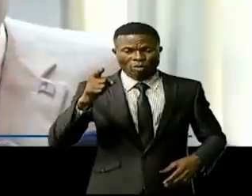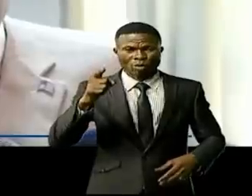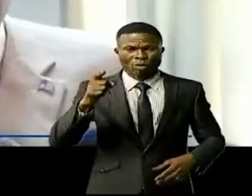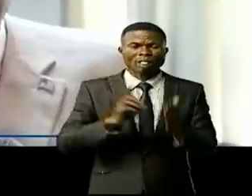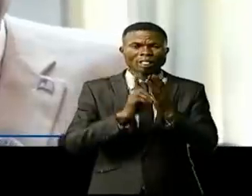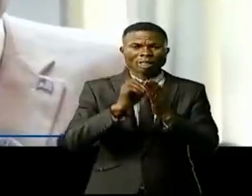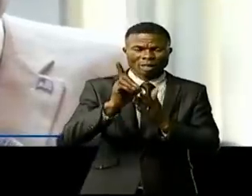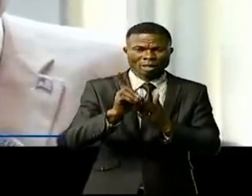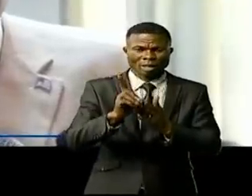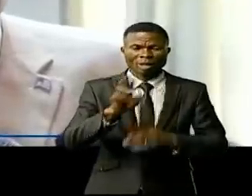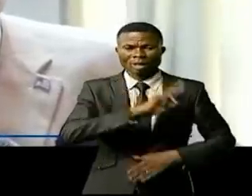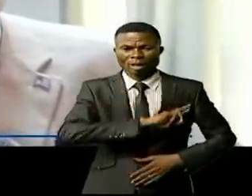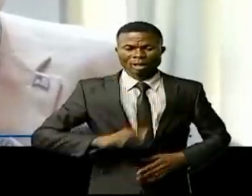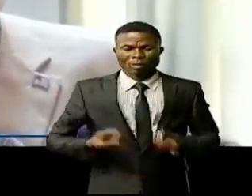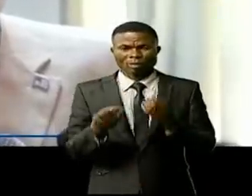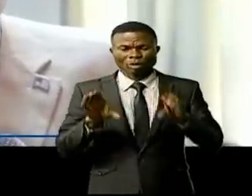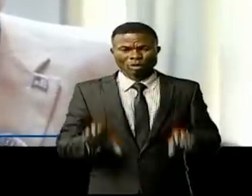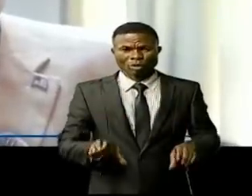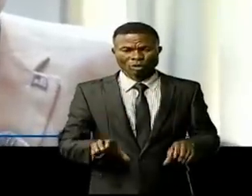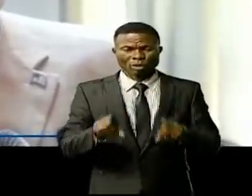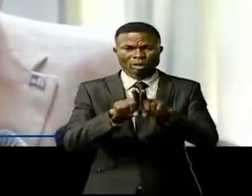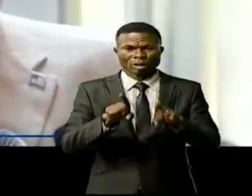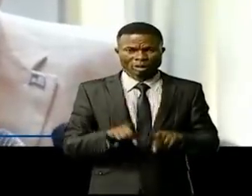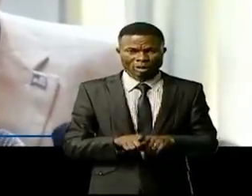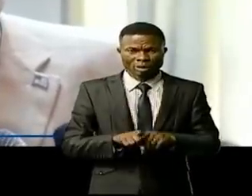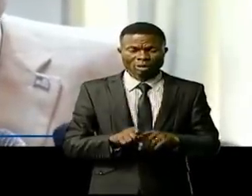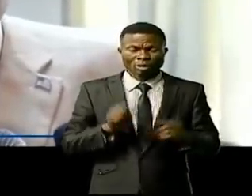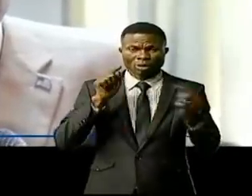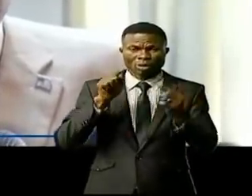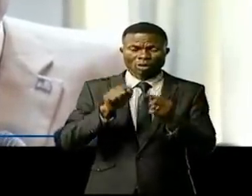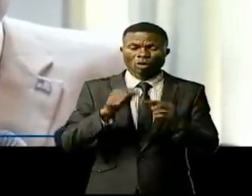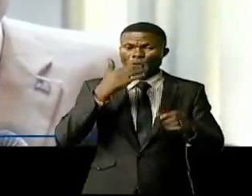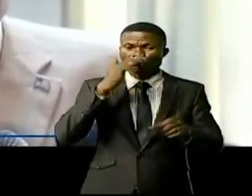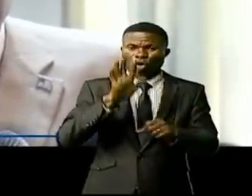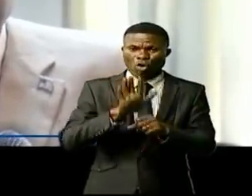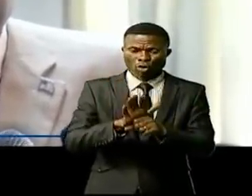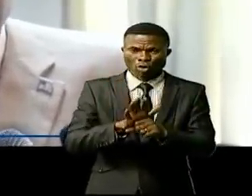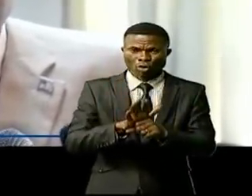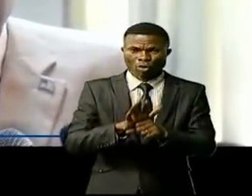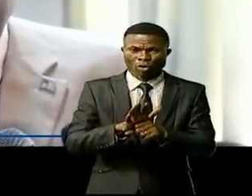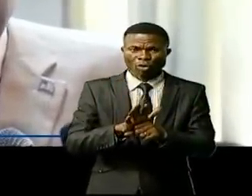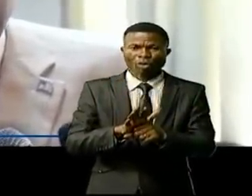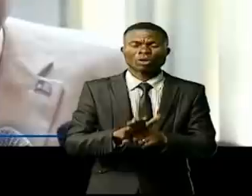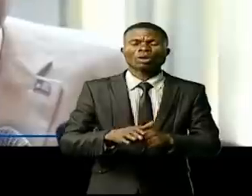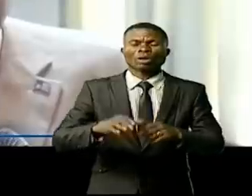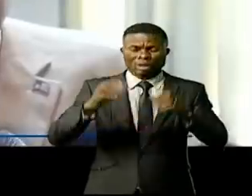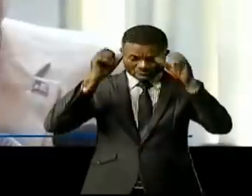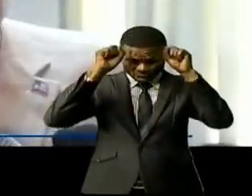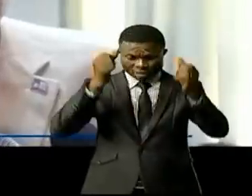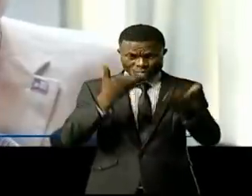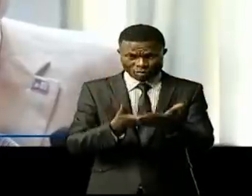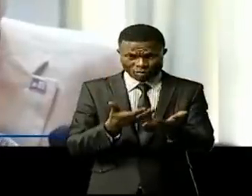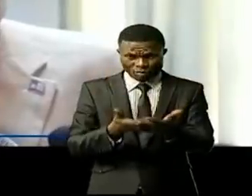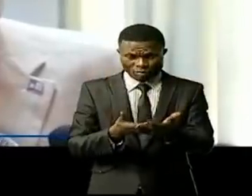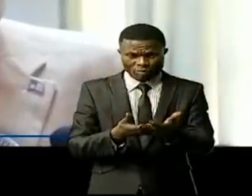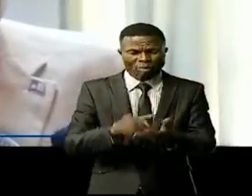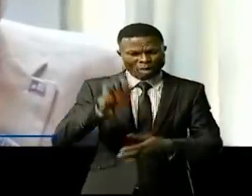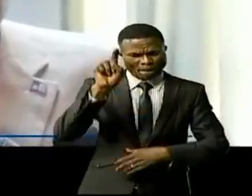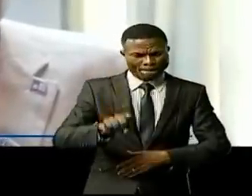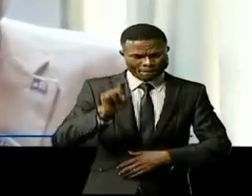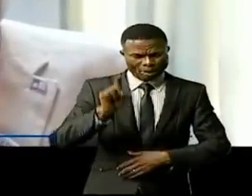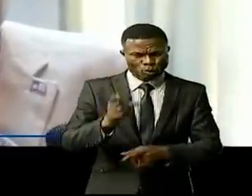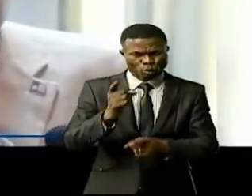développement de la RDC tel que prôné par son excellence, monsieur le chef de l'État qui voudrait